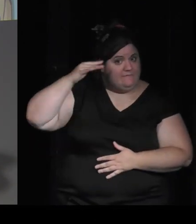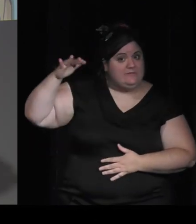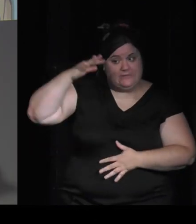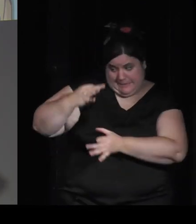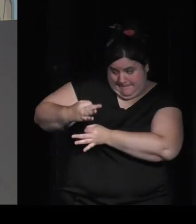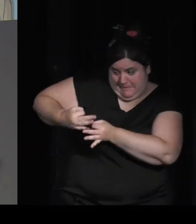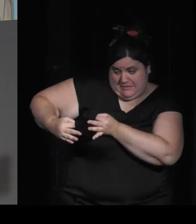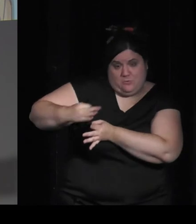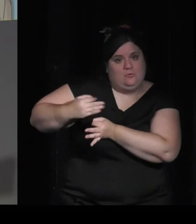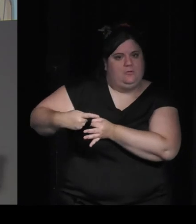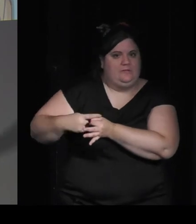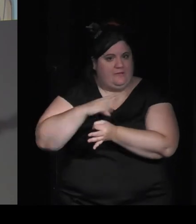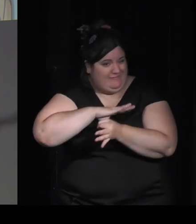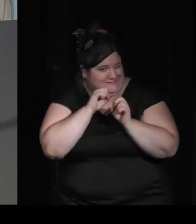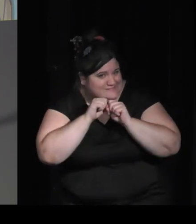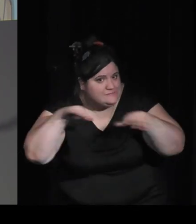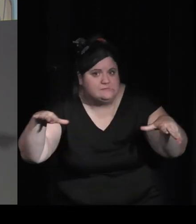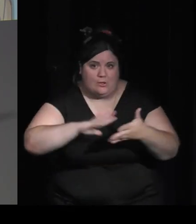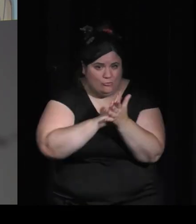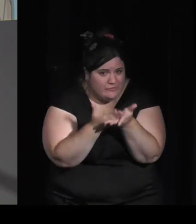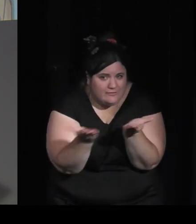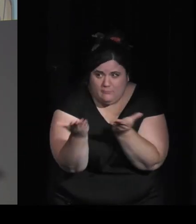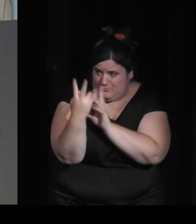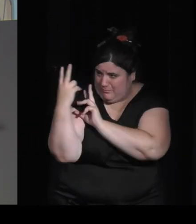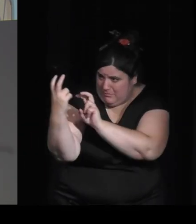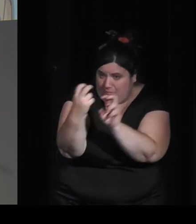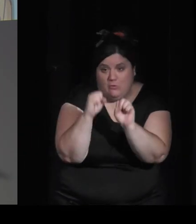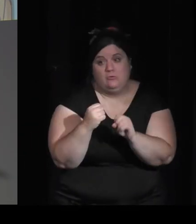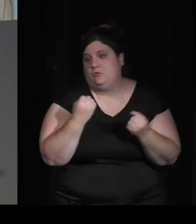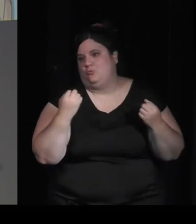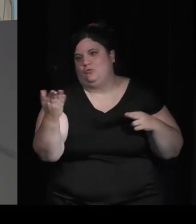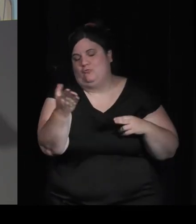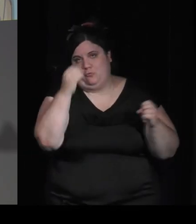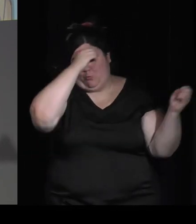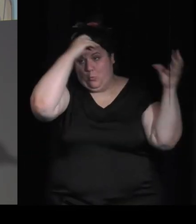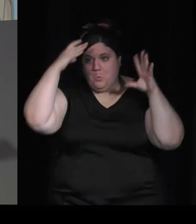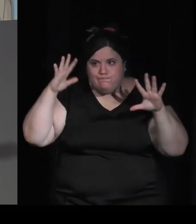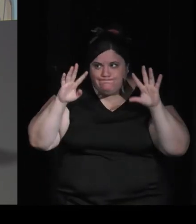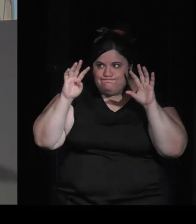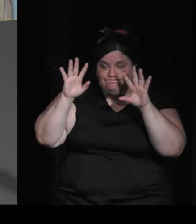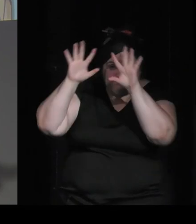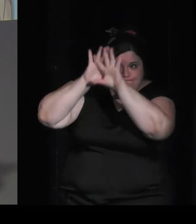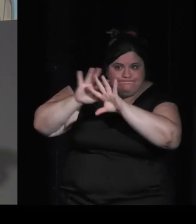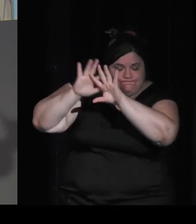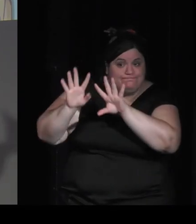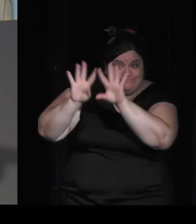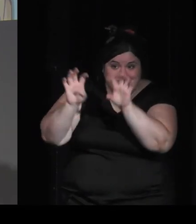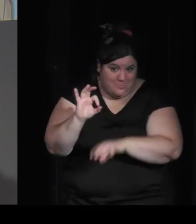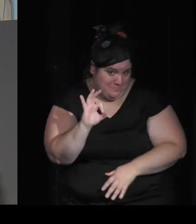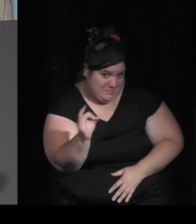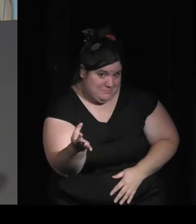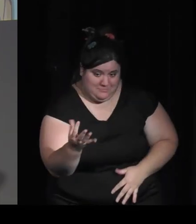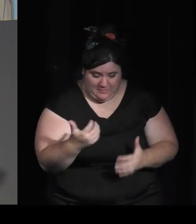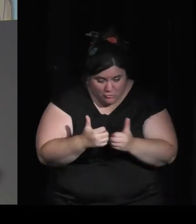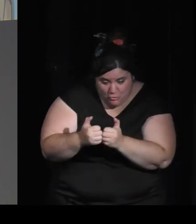justement l'idée c'était grâce au jeu grâce aux mécaniques grâce à la grammaire du jeu amener des gens qui auraient